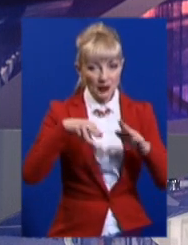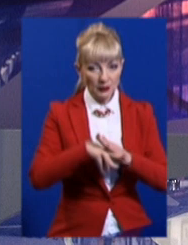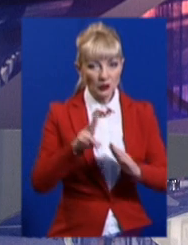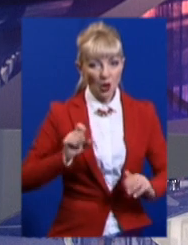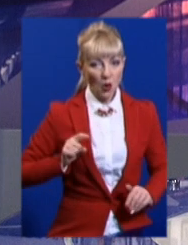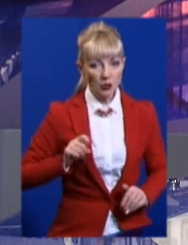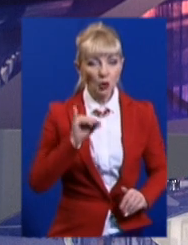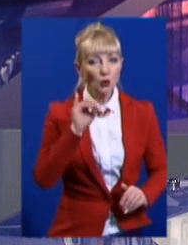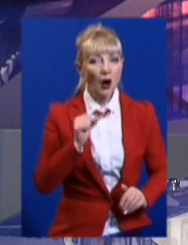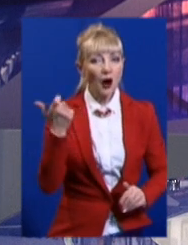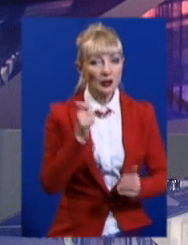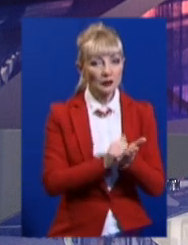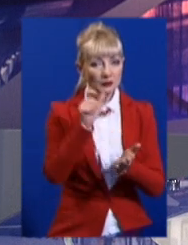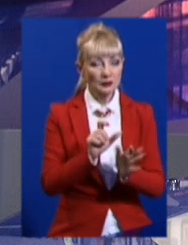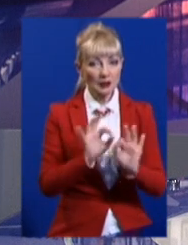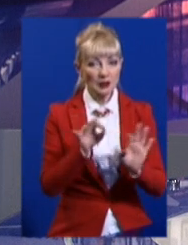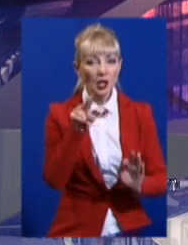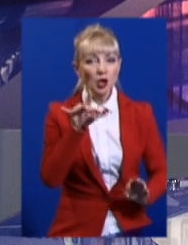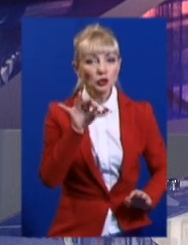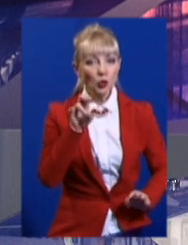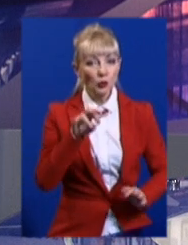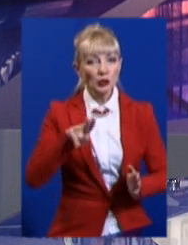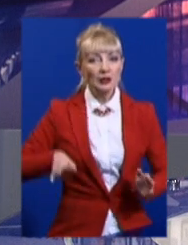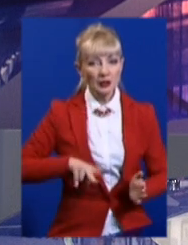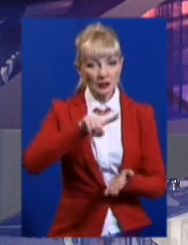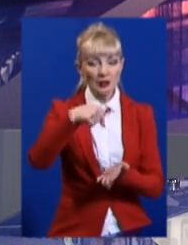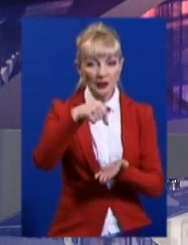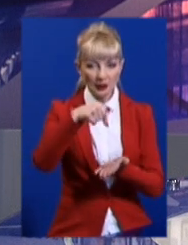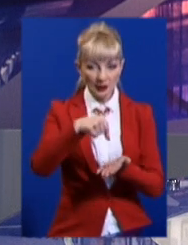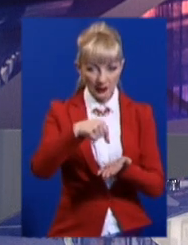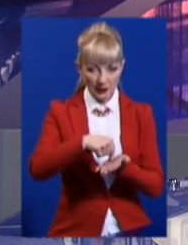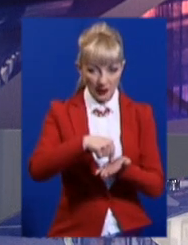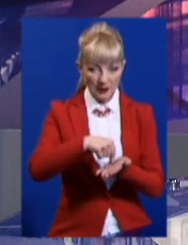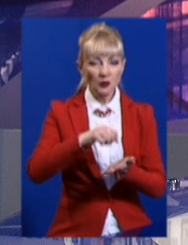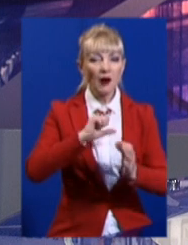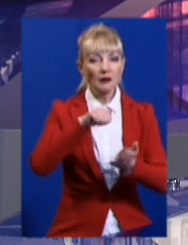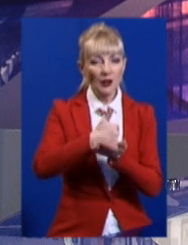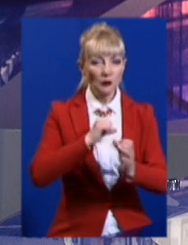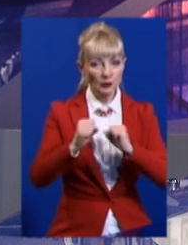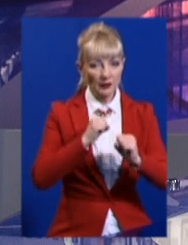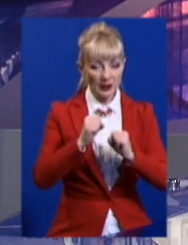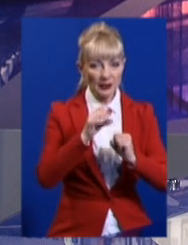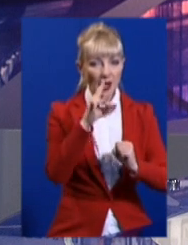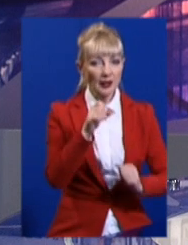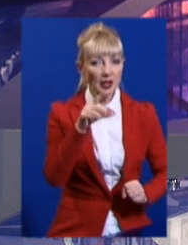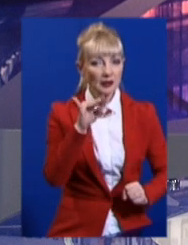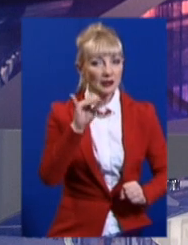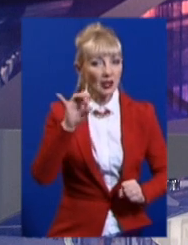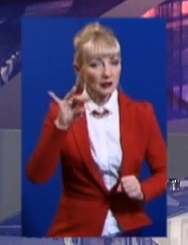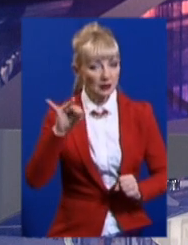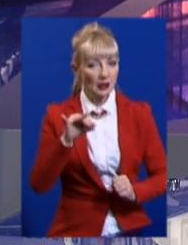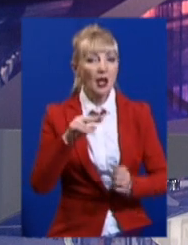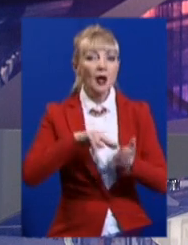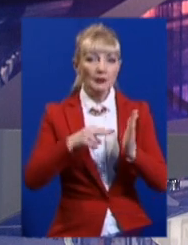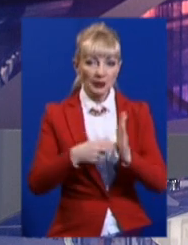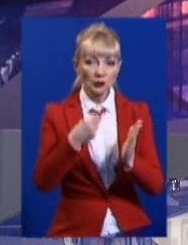журналістом ЮАХ Харків розповів Олег Дробот, директор міського департаменту реєстрації. За його словами, загалом у мерії планують придбати майже